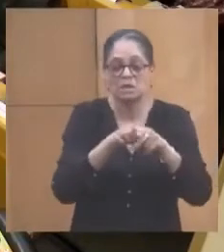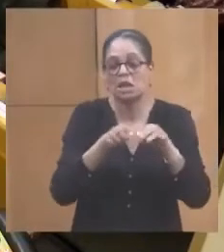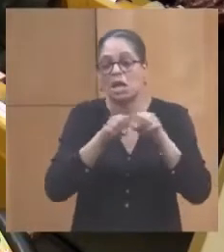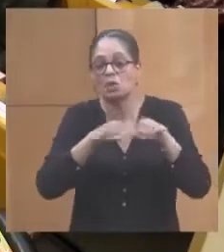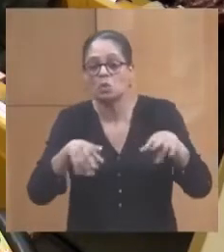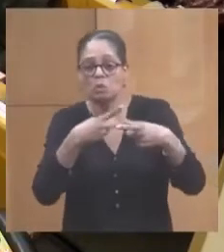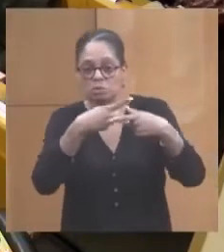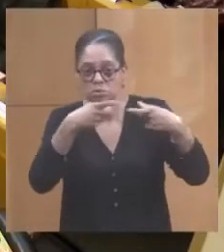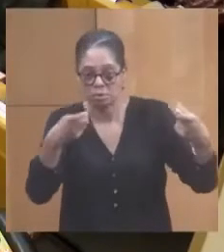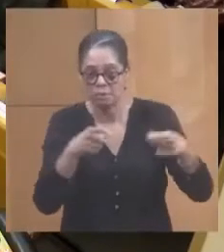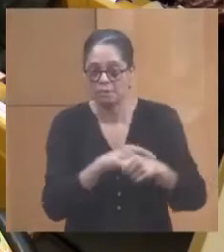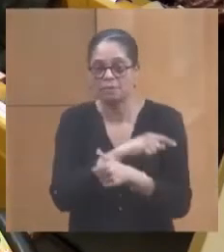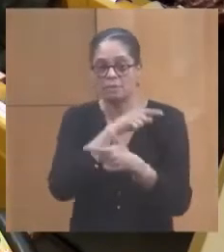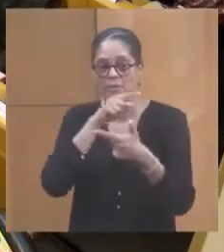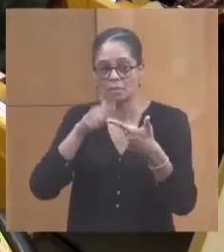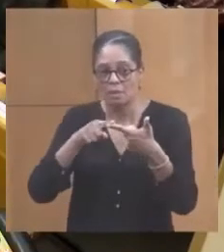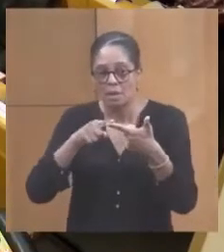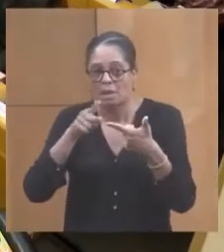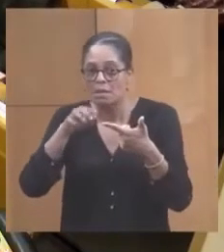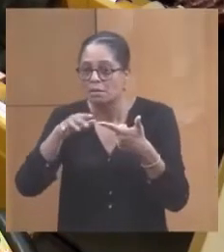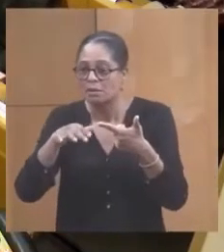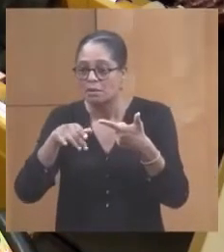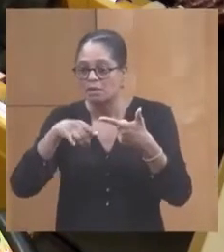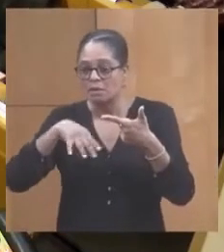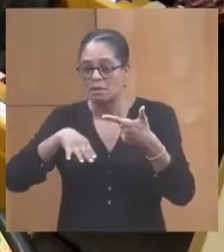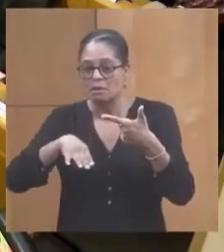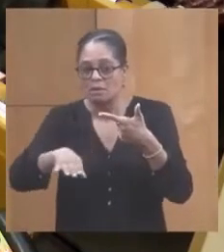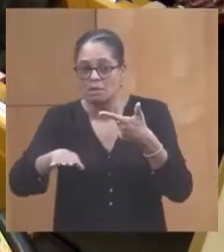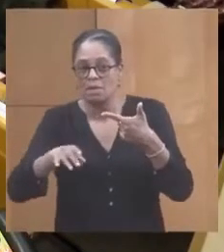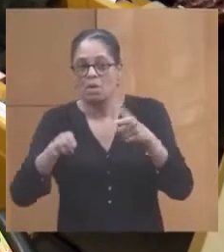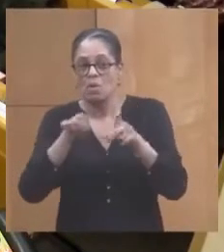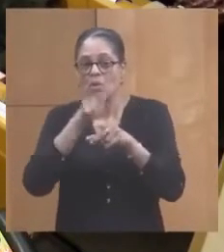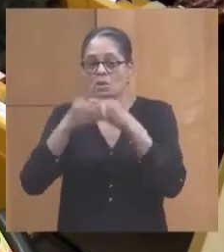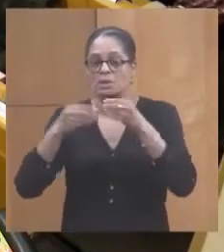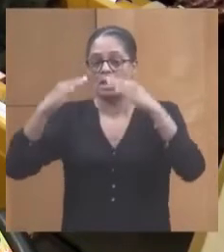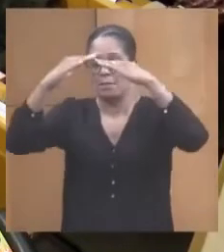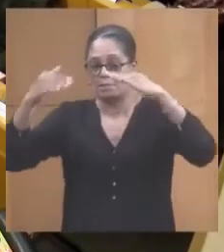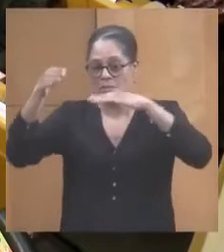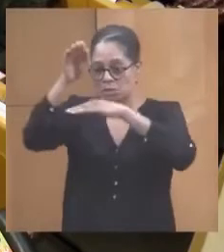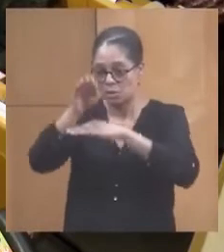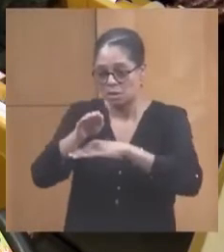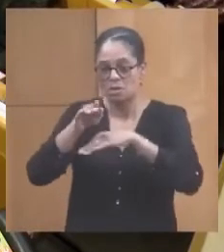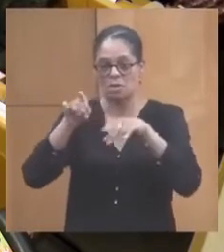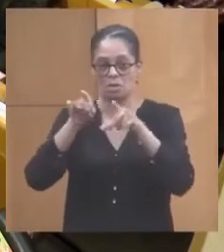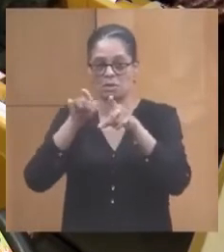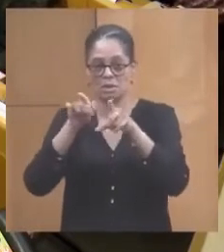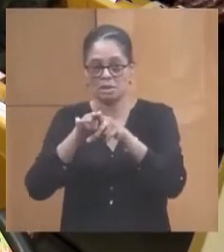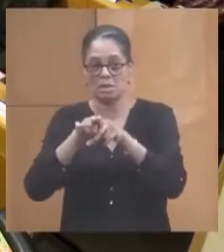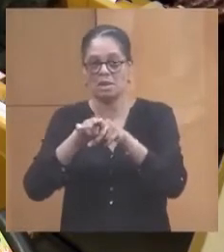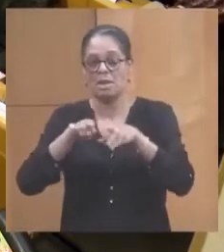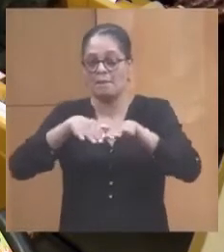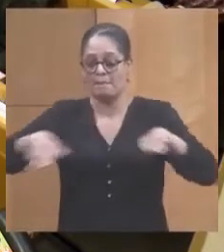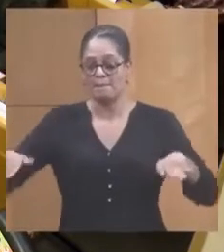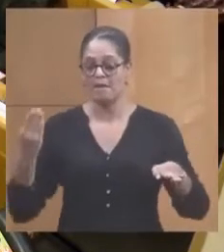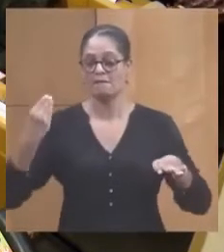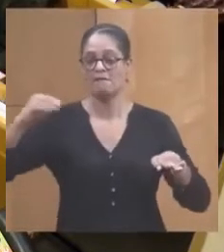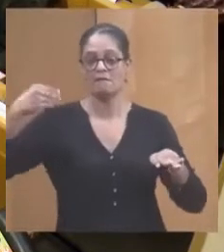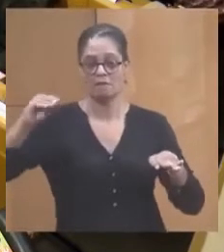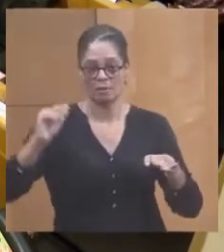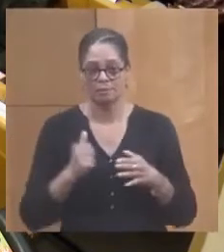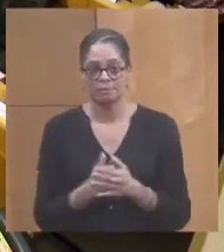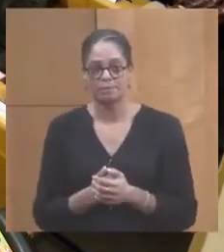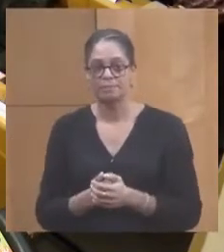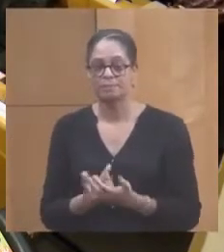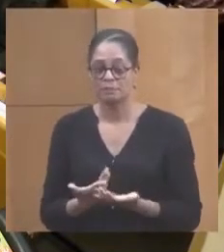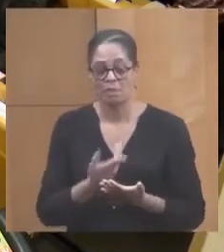les cales de halage ou encore les abris et les étals de vente. Les